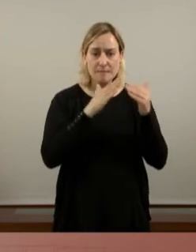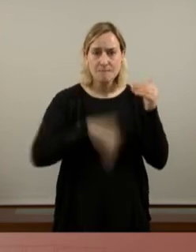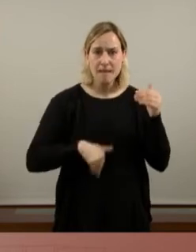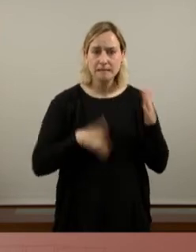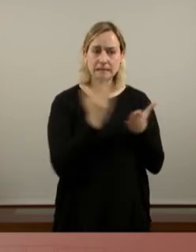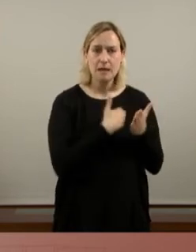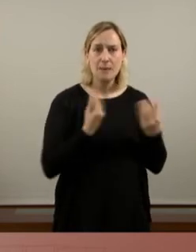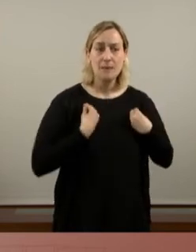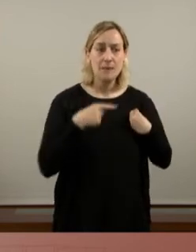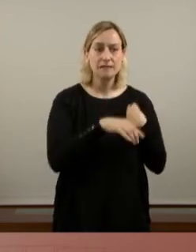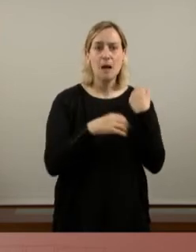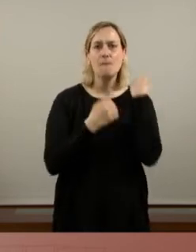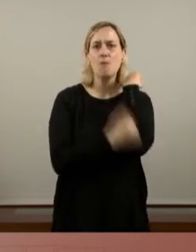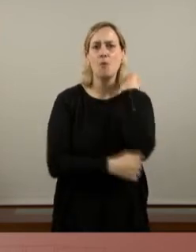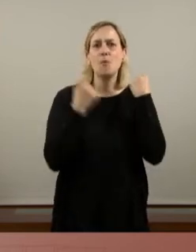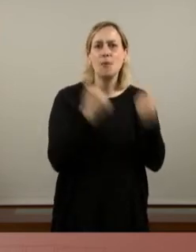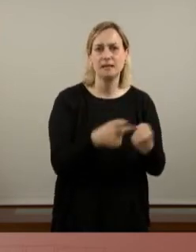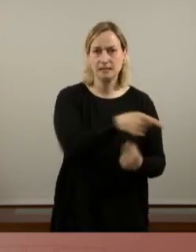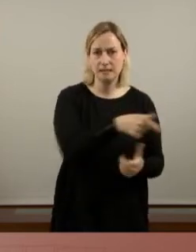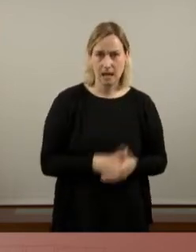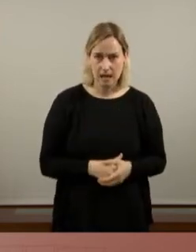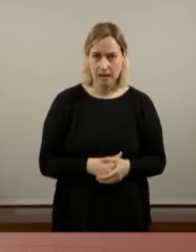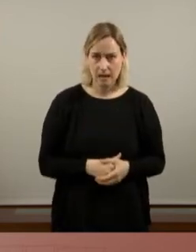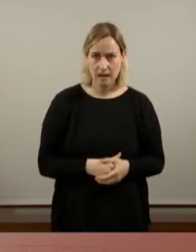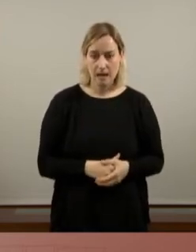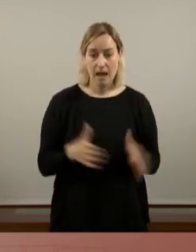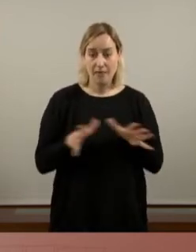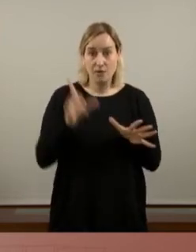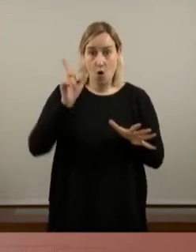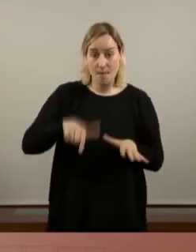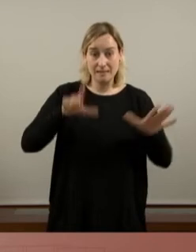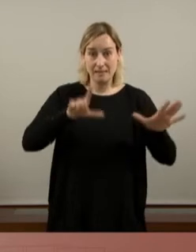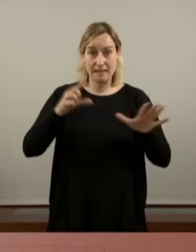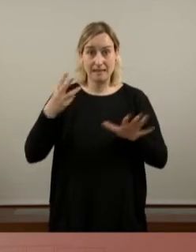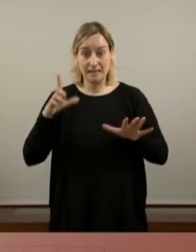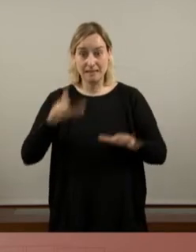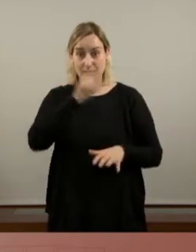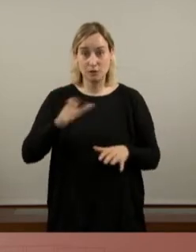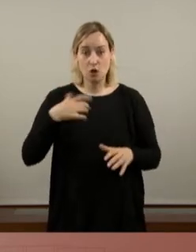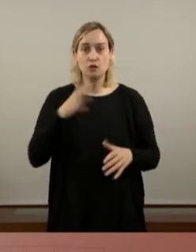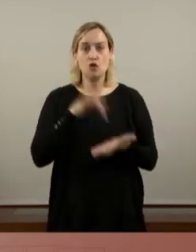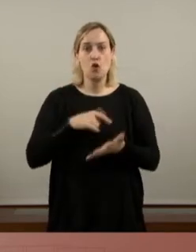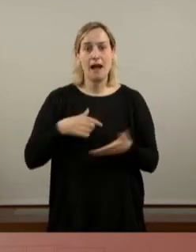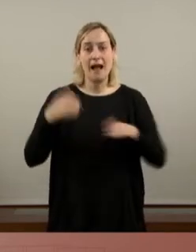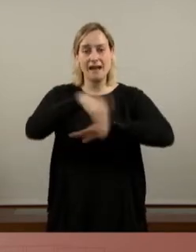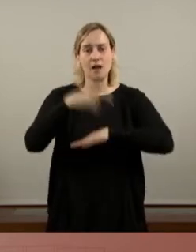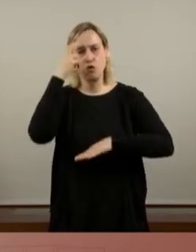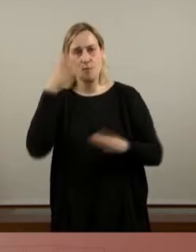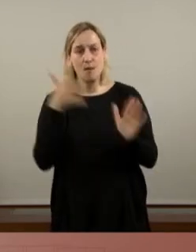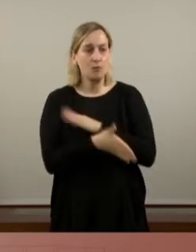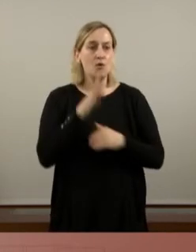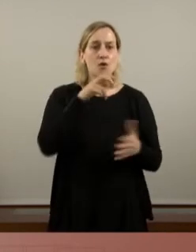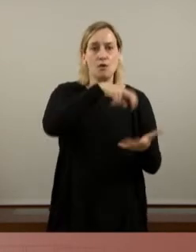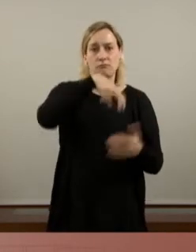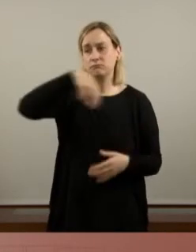És la pobresa severa. Aquesta nit, 10.737 persones han dormit al carrer perquè no tenen on fer-ho.